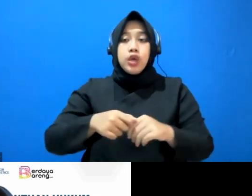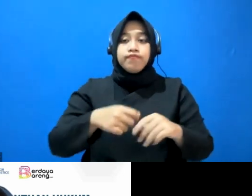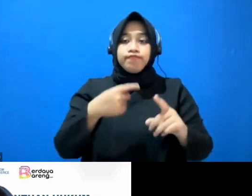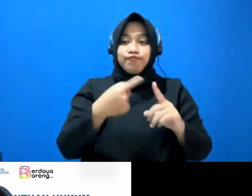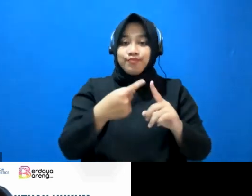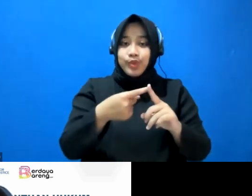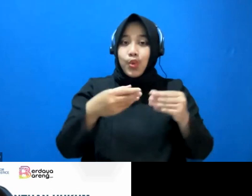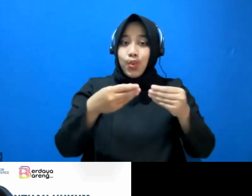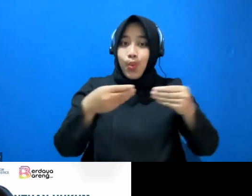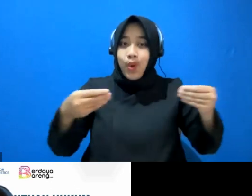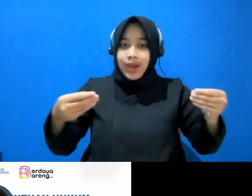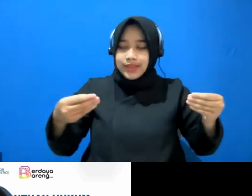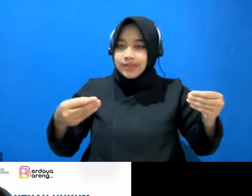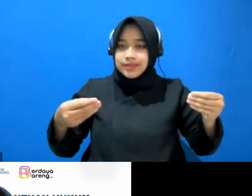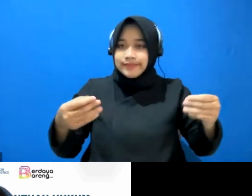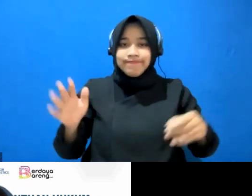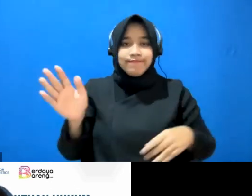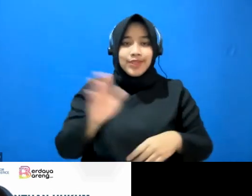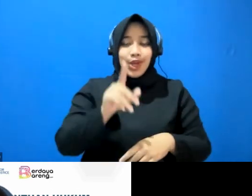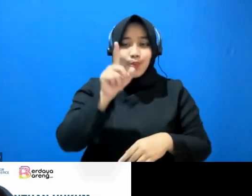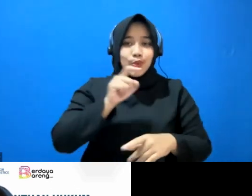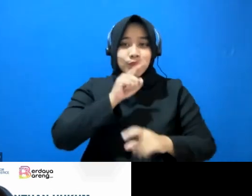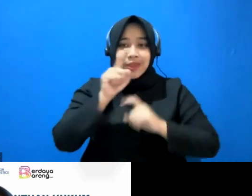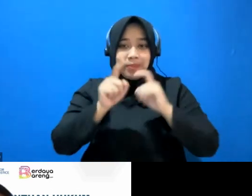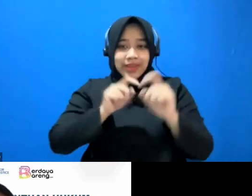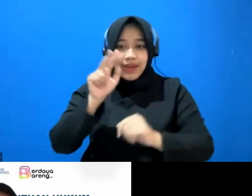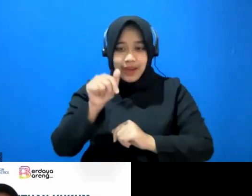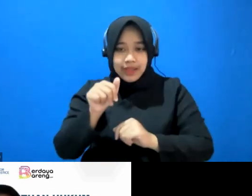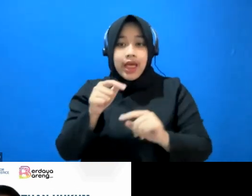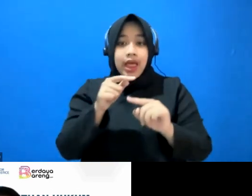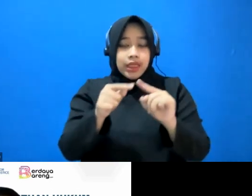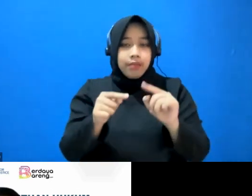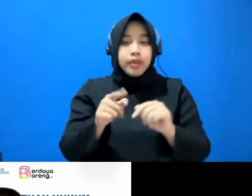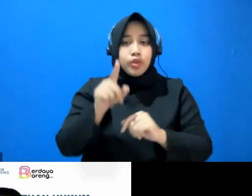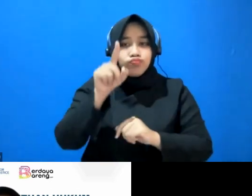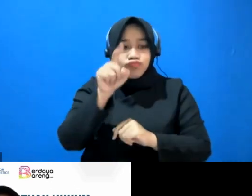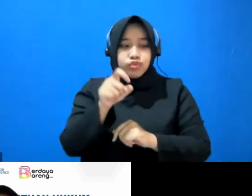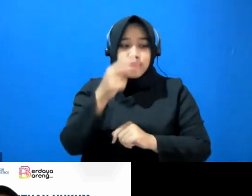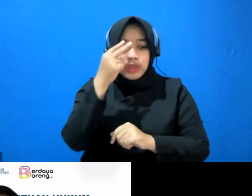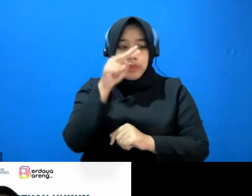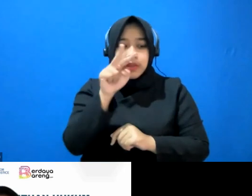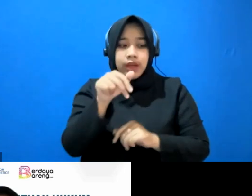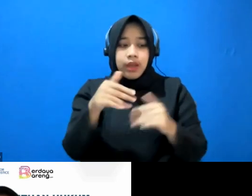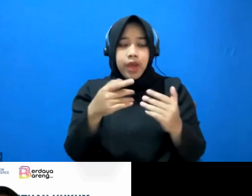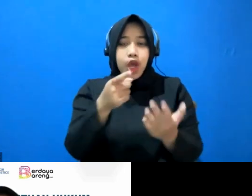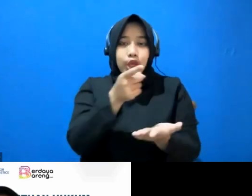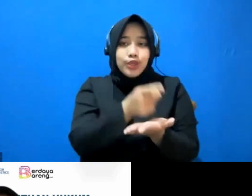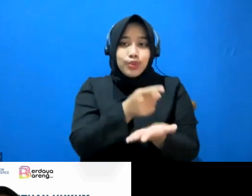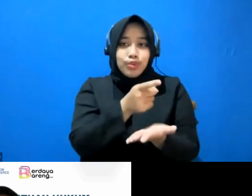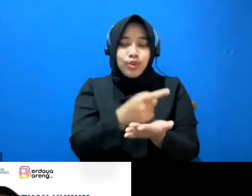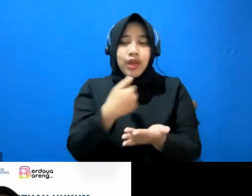sudah tidak perlu dipertanyakan lagi cuma yang lebih perlu diperhatikan adalah dituntut adanya